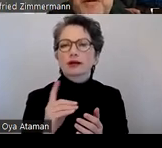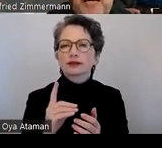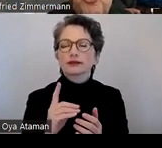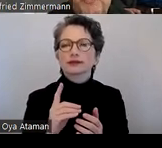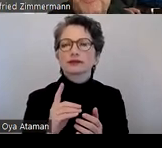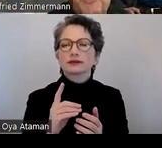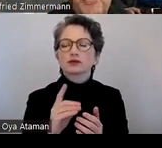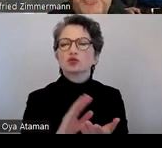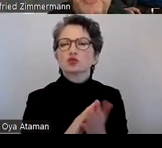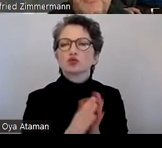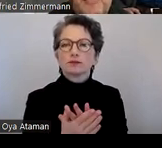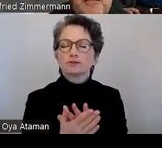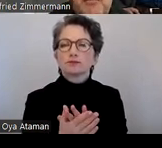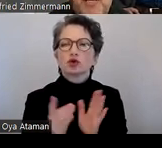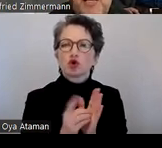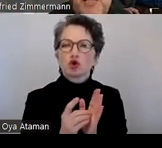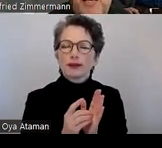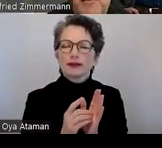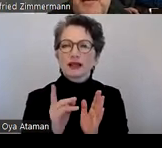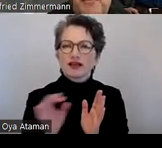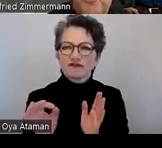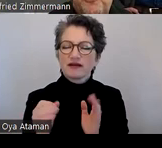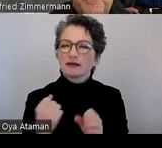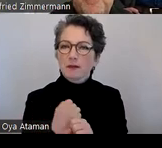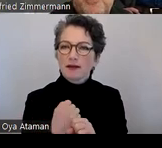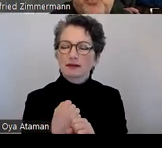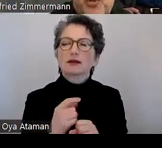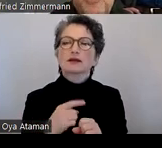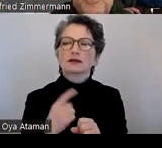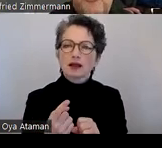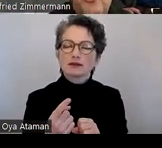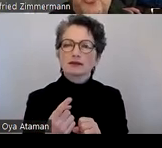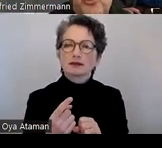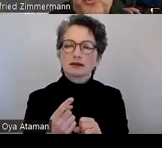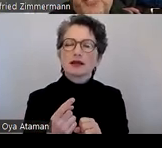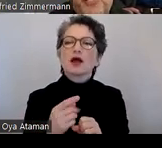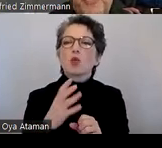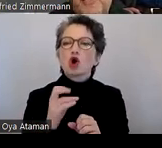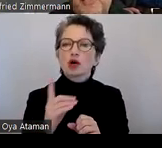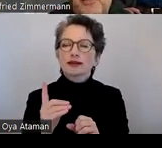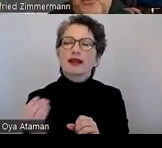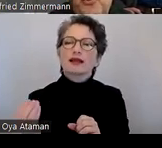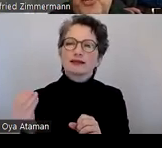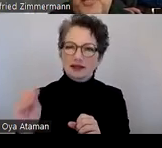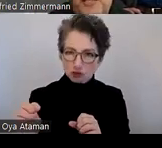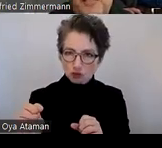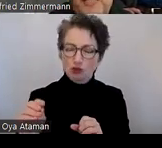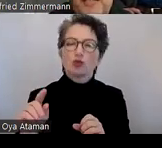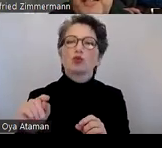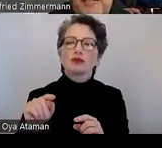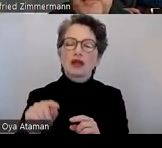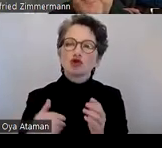ein Dokument generiert hat, dann fügt man die in Word hinzu und generiert neu